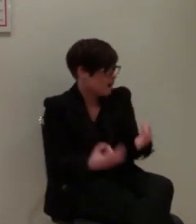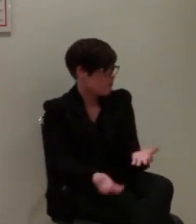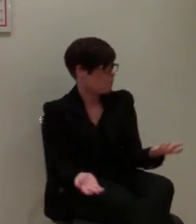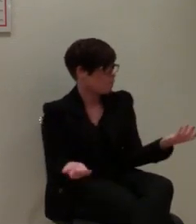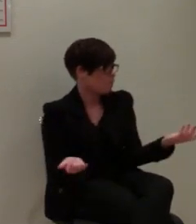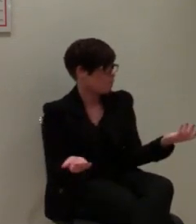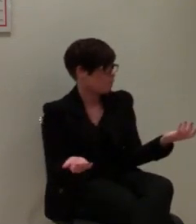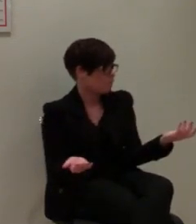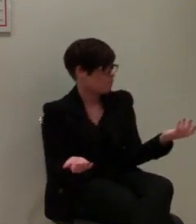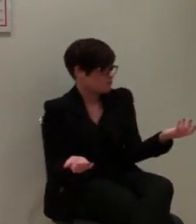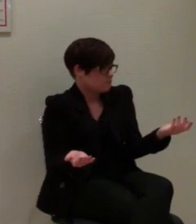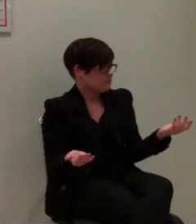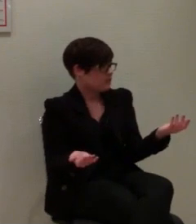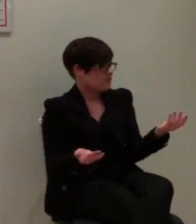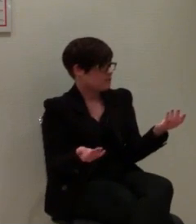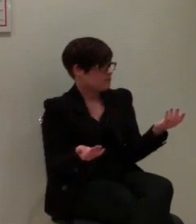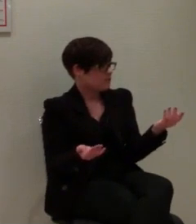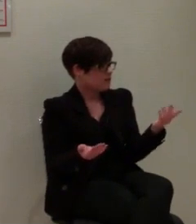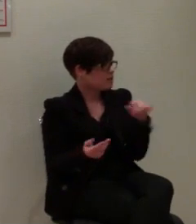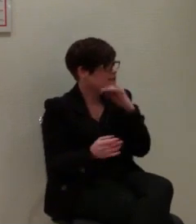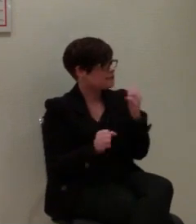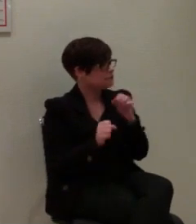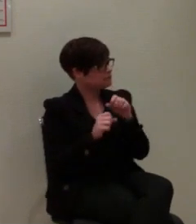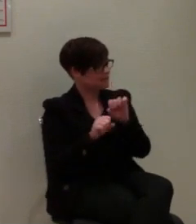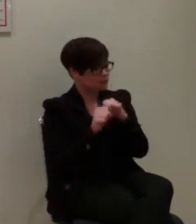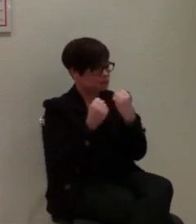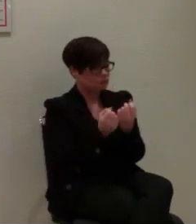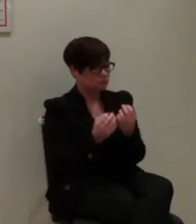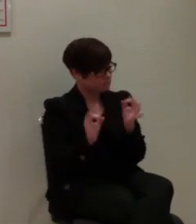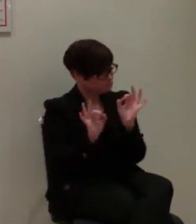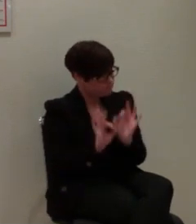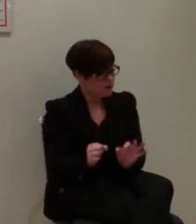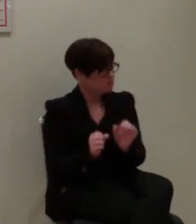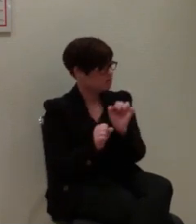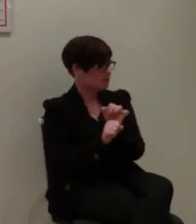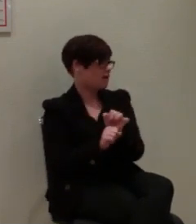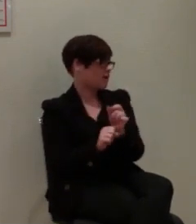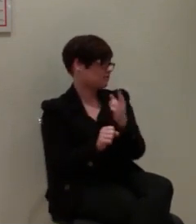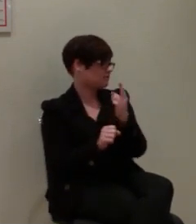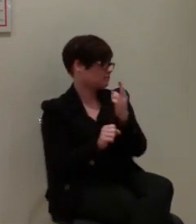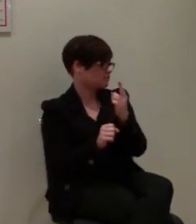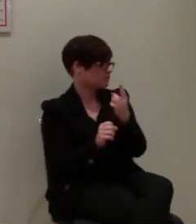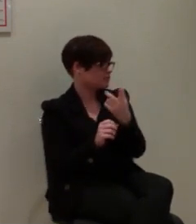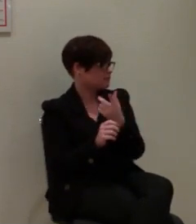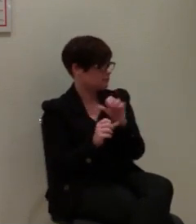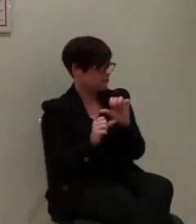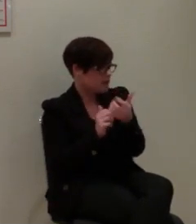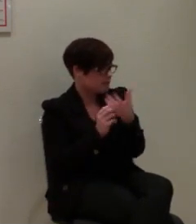Wichtig, weil er in vielen Lebenslagen durchaus auch da sinnbringend ist.